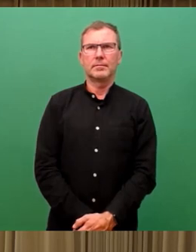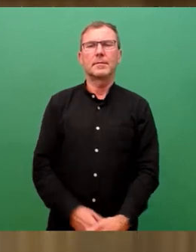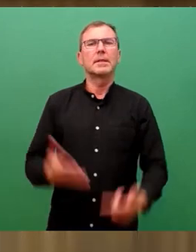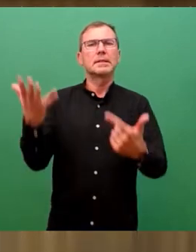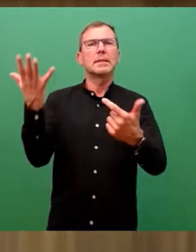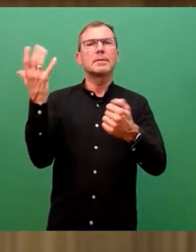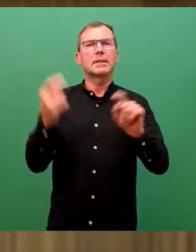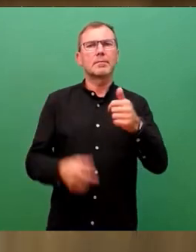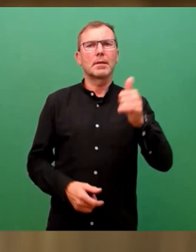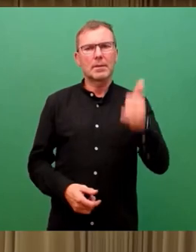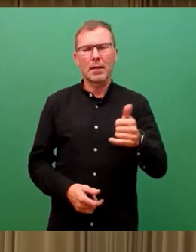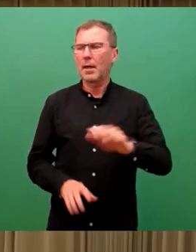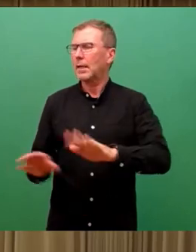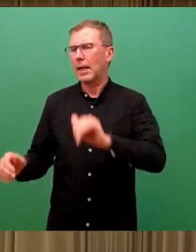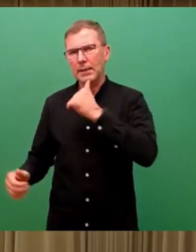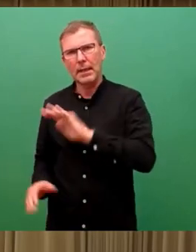67 ja, keine Nein, keine Enthaltung, dann zu beschlossen. . Vielen